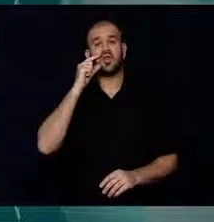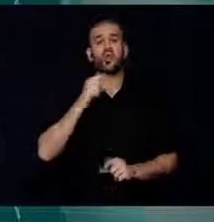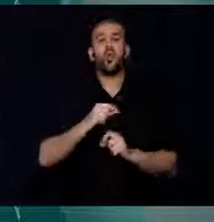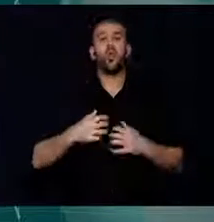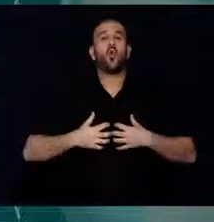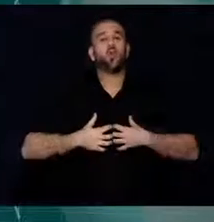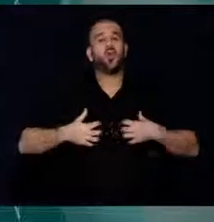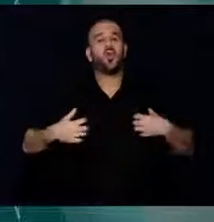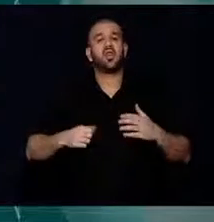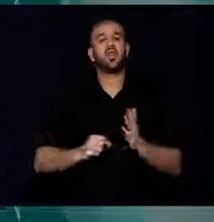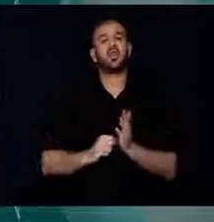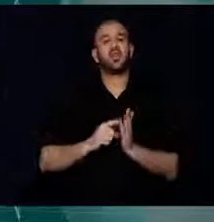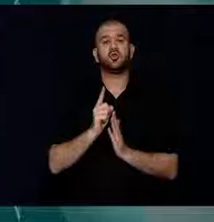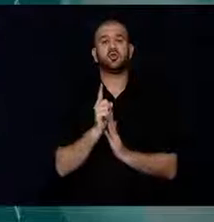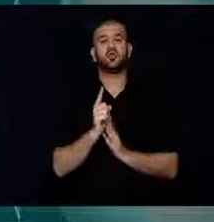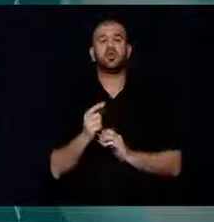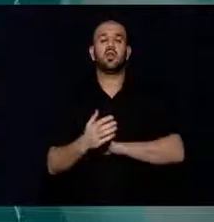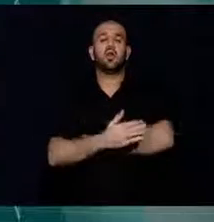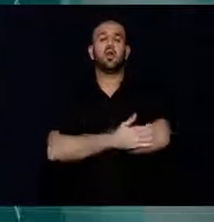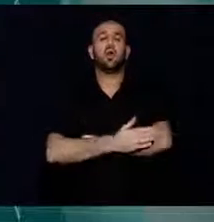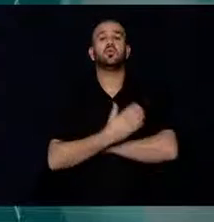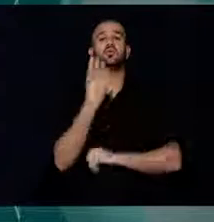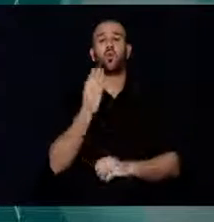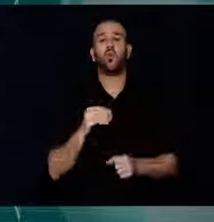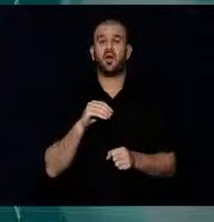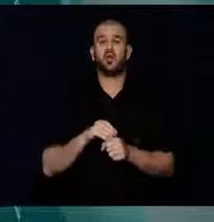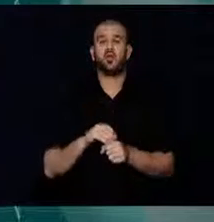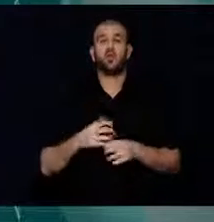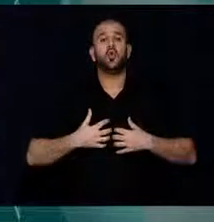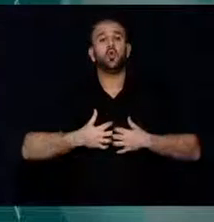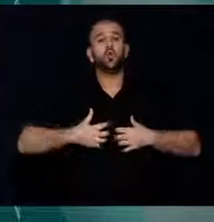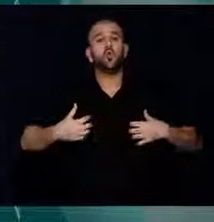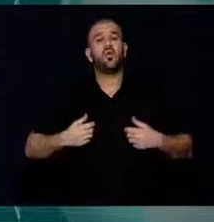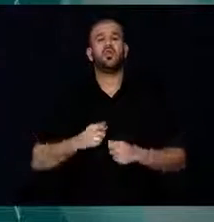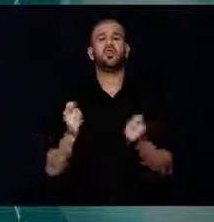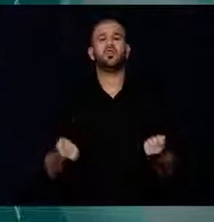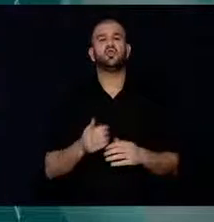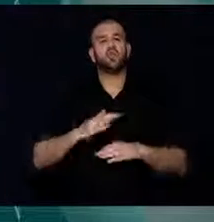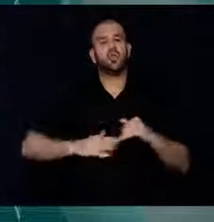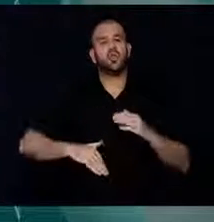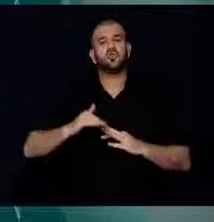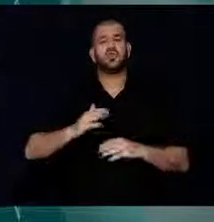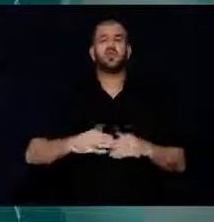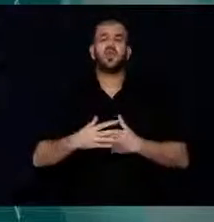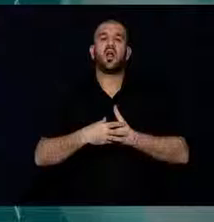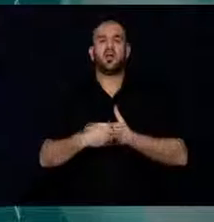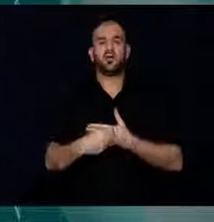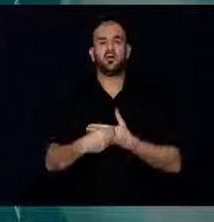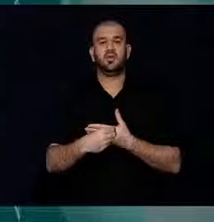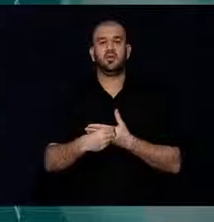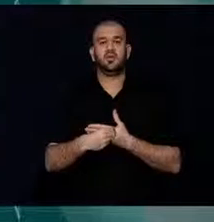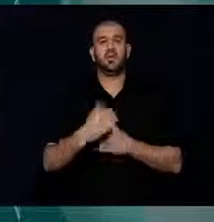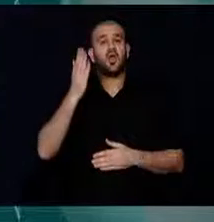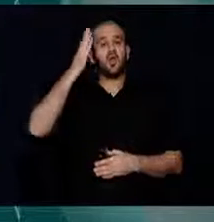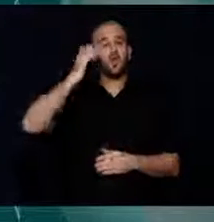Güvenli atölyelerde inşa edileceği kaydedildi. Başbakan